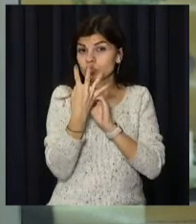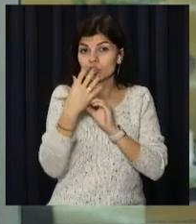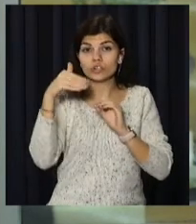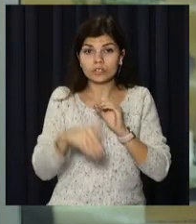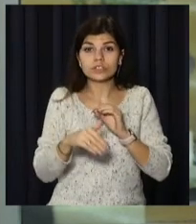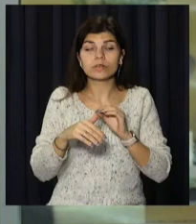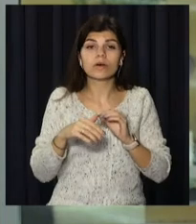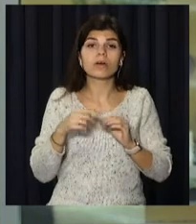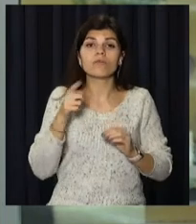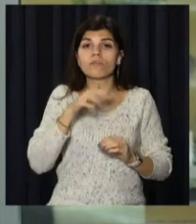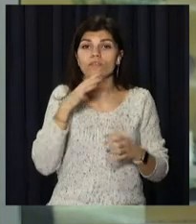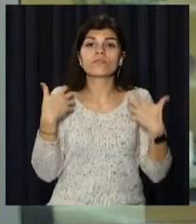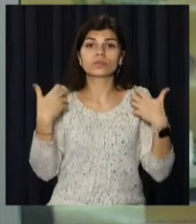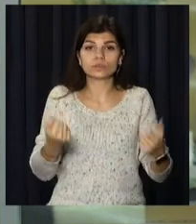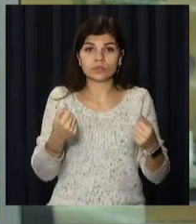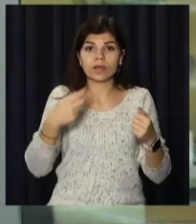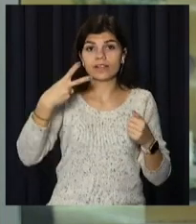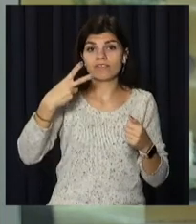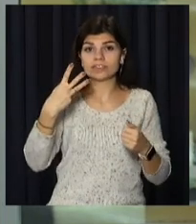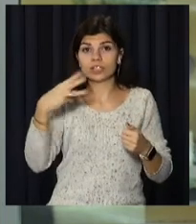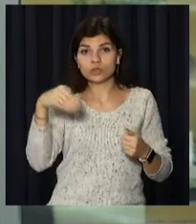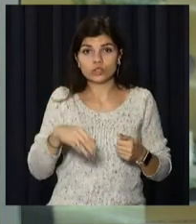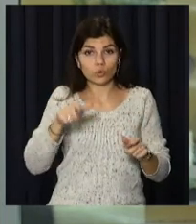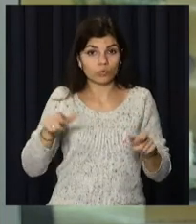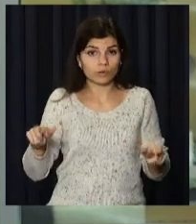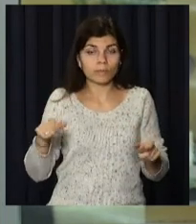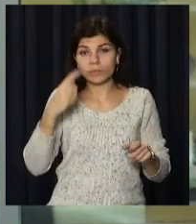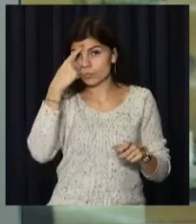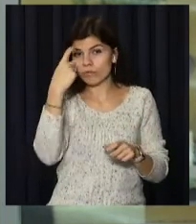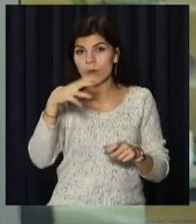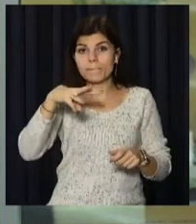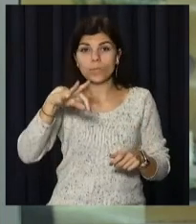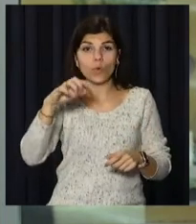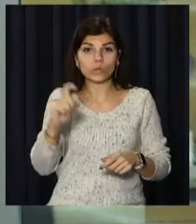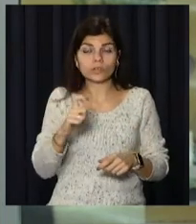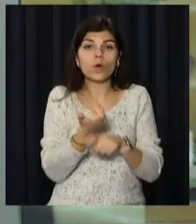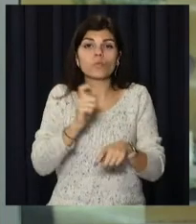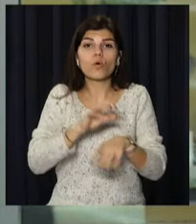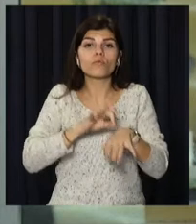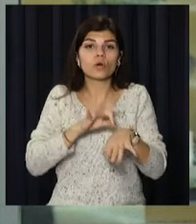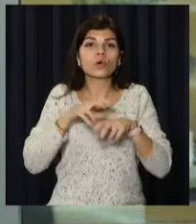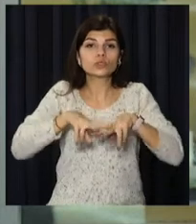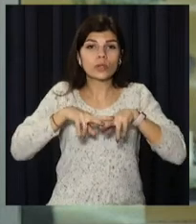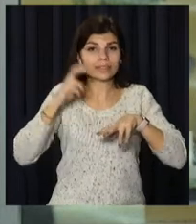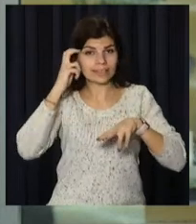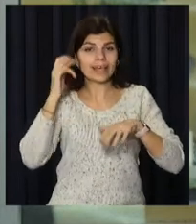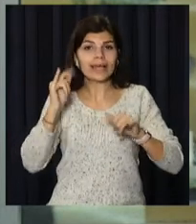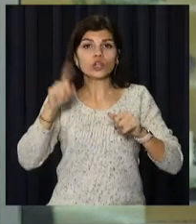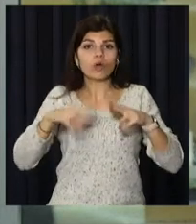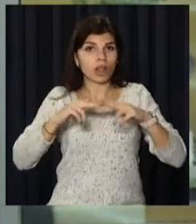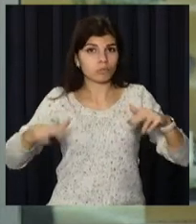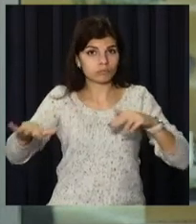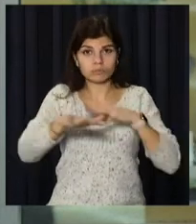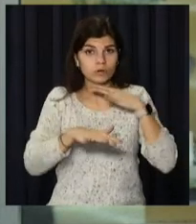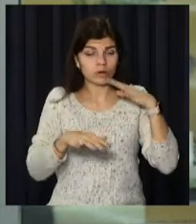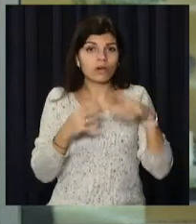тисяч. Водночас одужали практично 23 тисячі пацієнтів, повідомили в МОЗ. Найбільше хворих у столиці та на Дніпропетровщині.